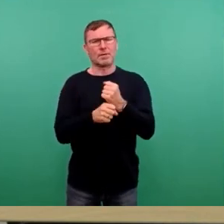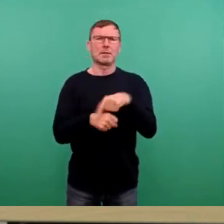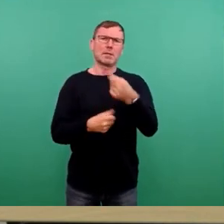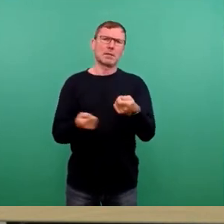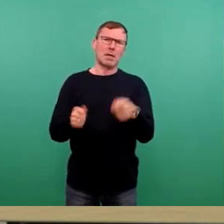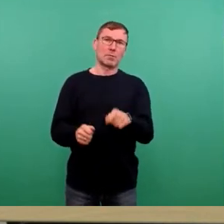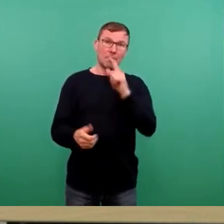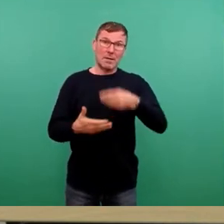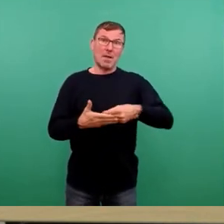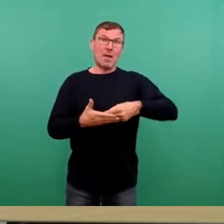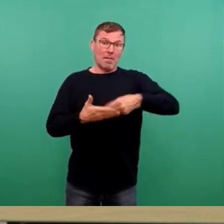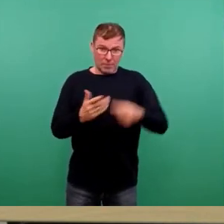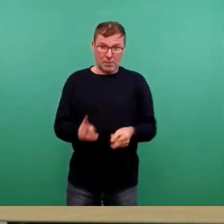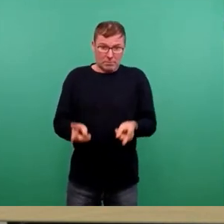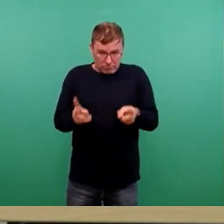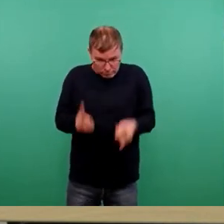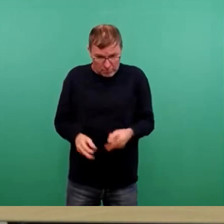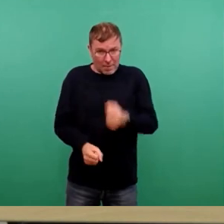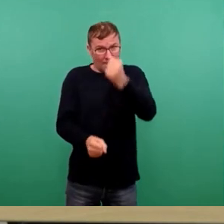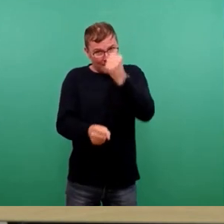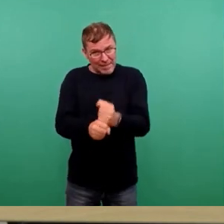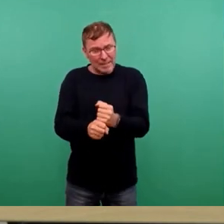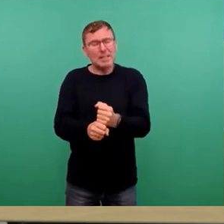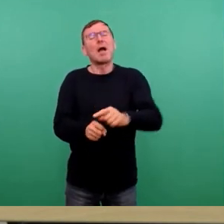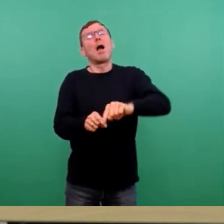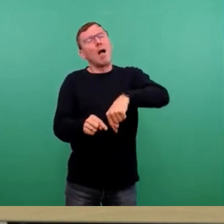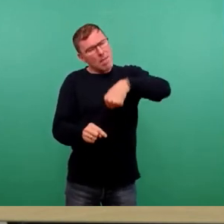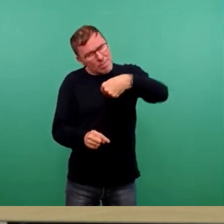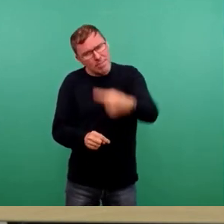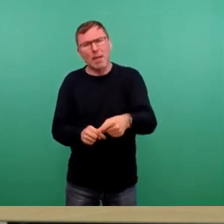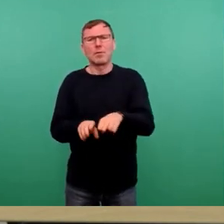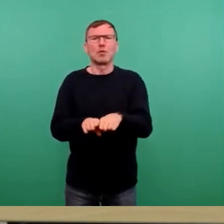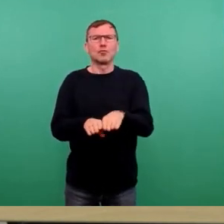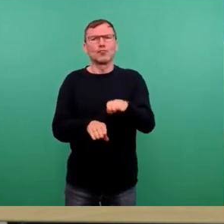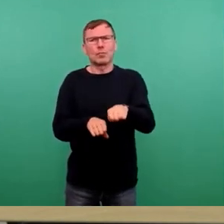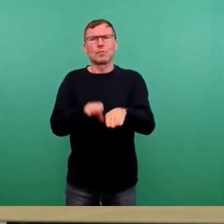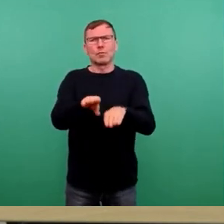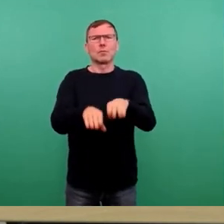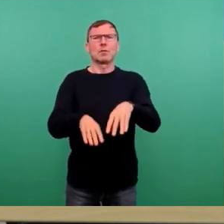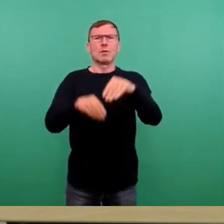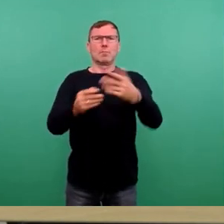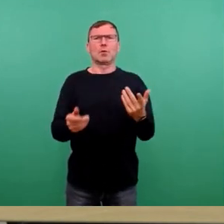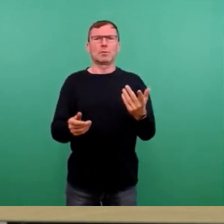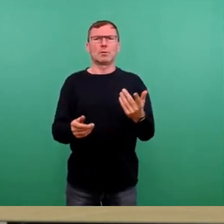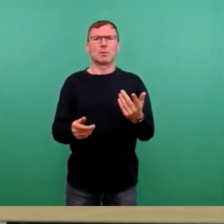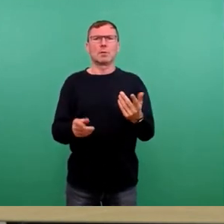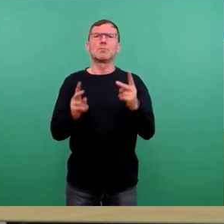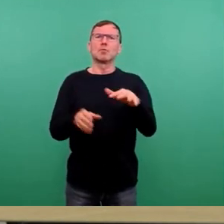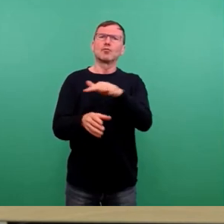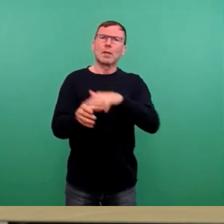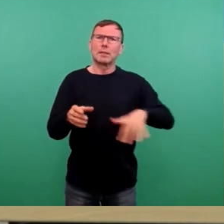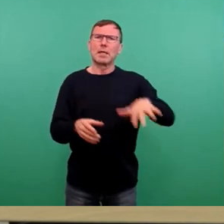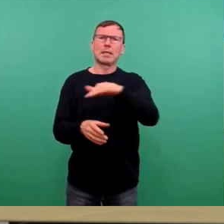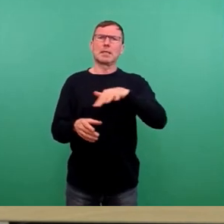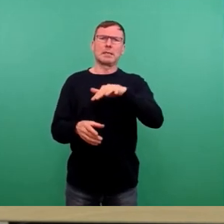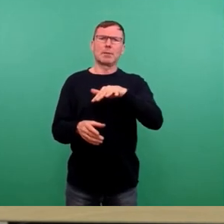der Vertrag abgeschlossen ist, wird dann schrittweise begonnen, im Stadtgebiet die